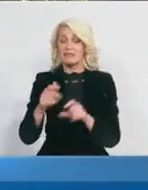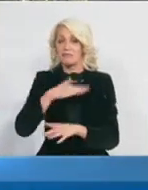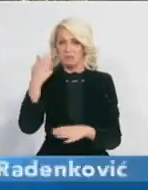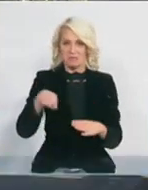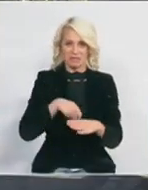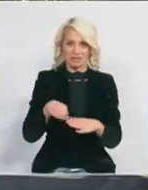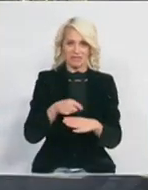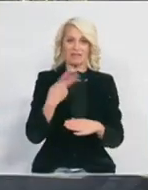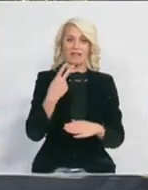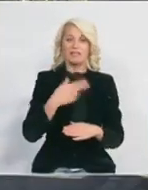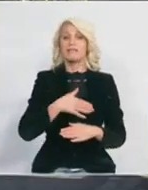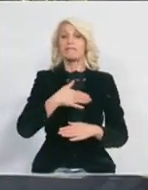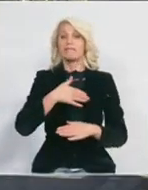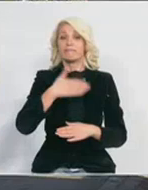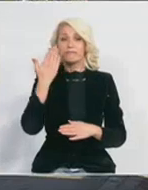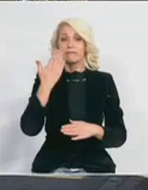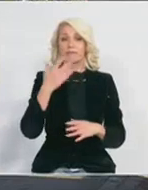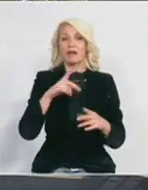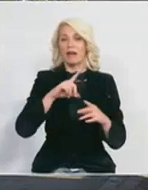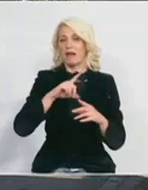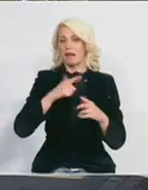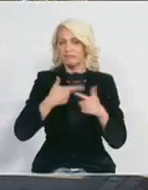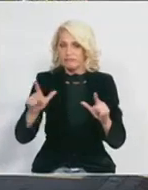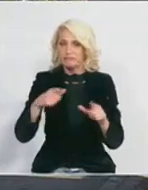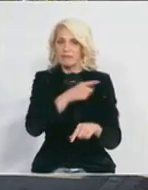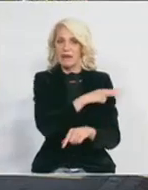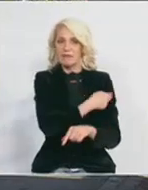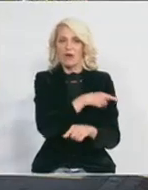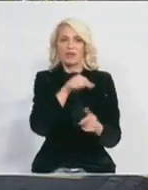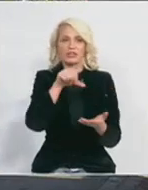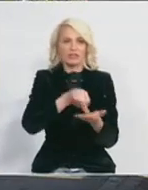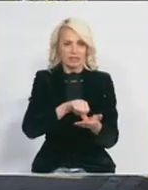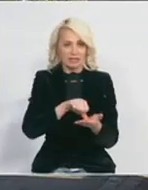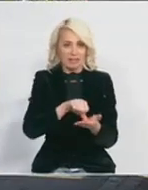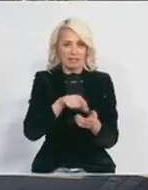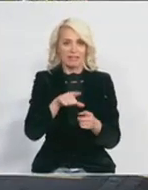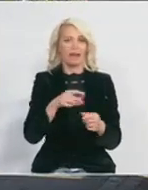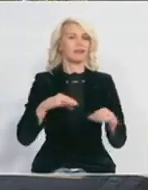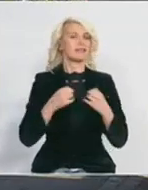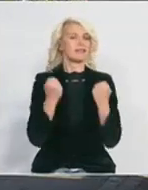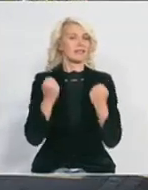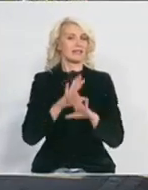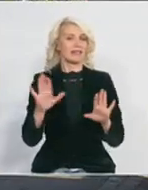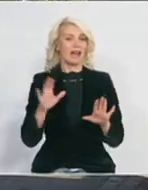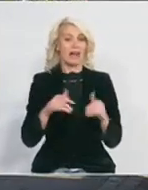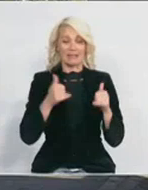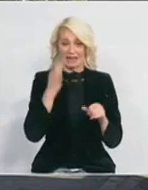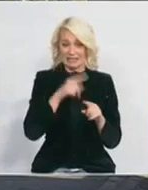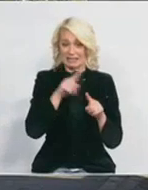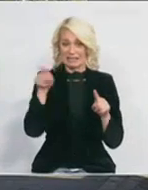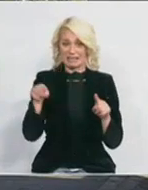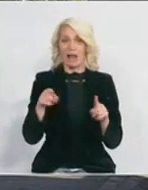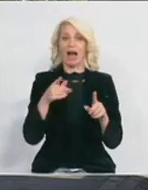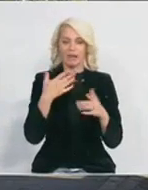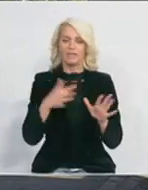osoba je izašlo iz kliničkog centra kao zdrave osobe. Tokom dana iz Niško kliničkog centra je potvrđeno da je još